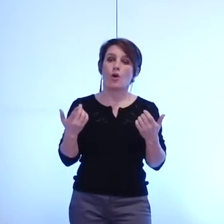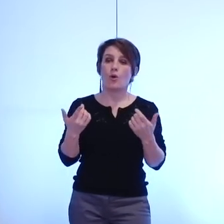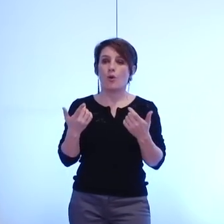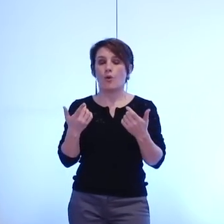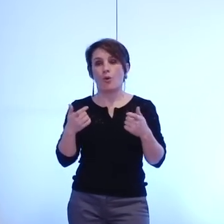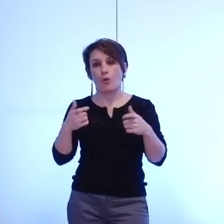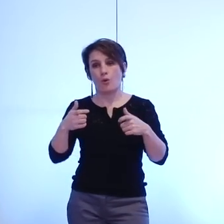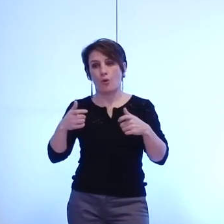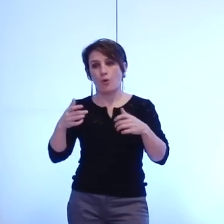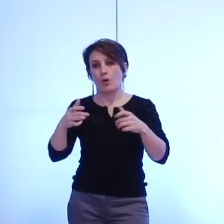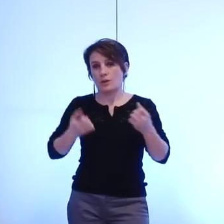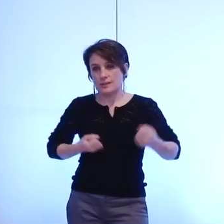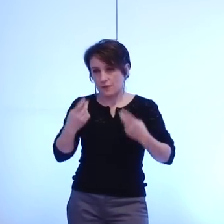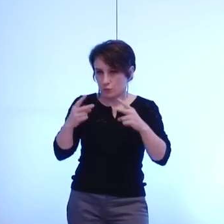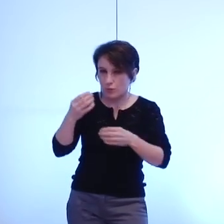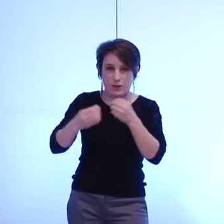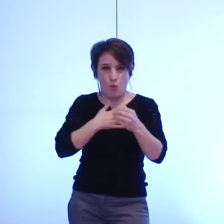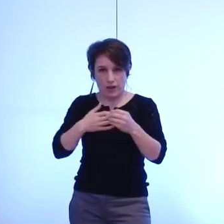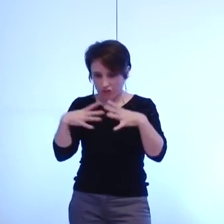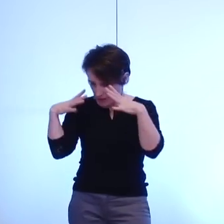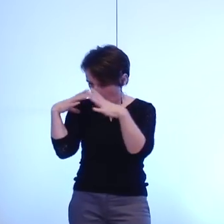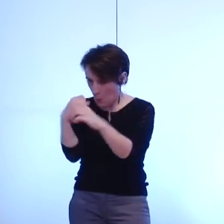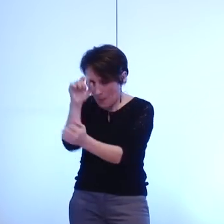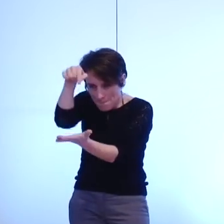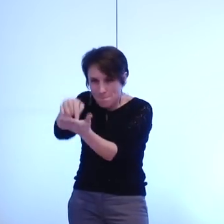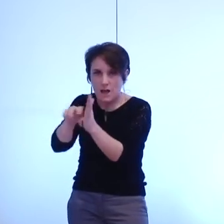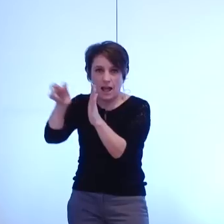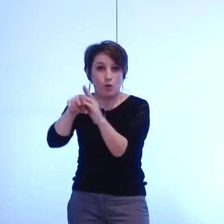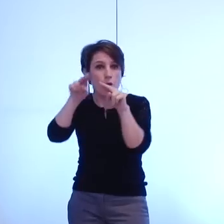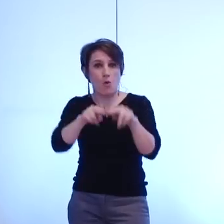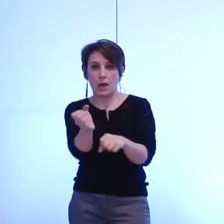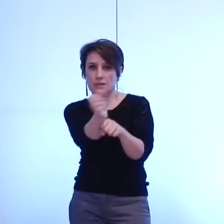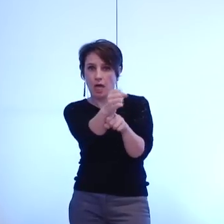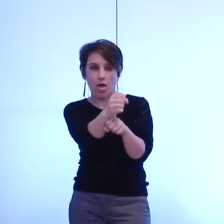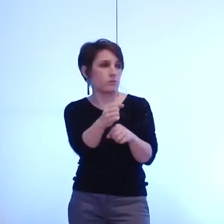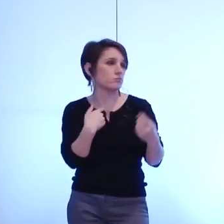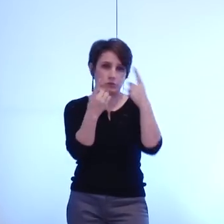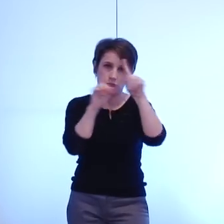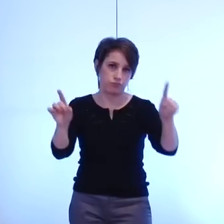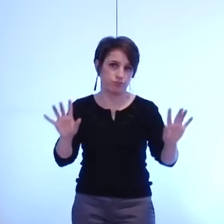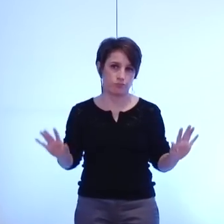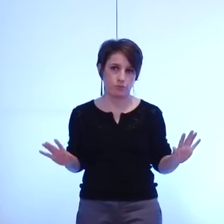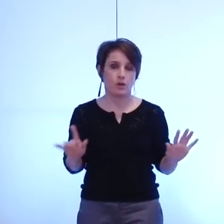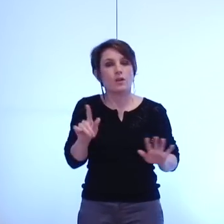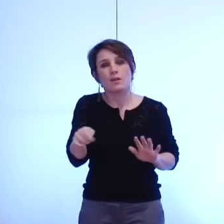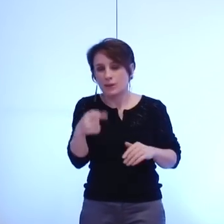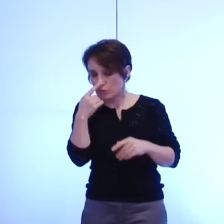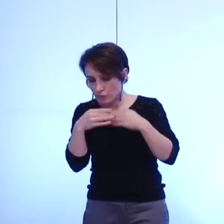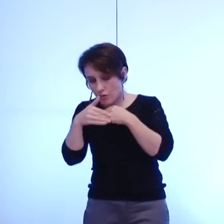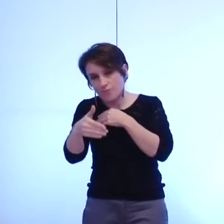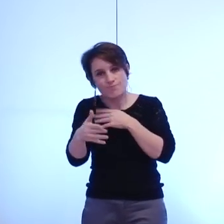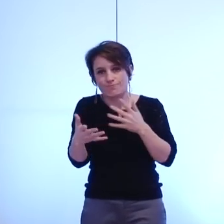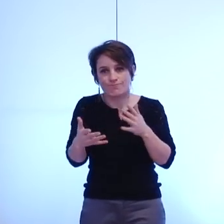une logique de concurrence et de richesse et on voit bien d'ailleurs à moyen terme même ne serait-ce qu'à moyen terme que finalement